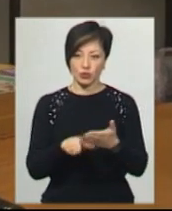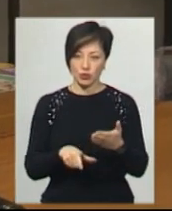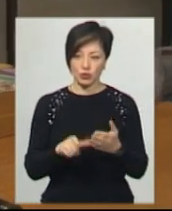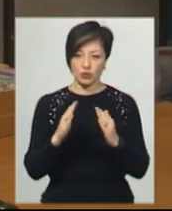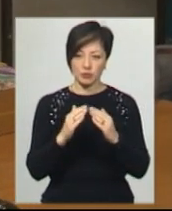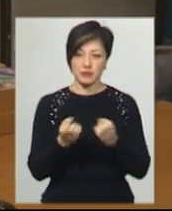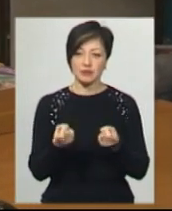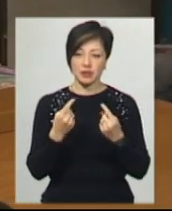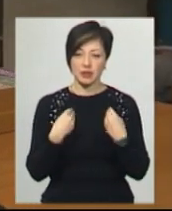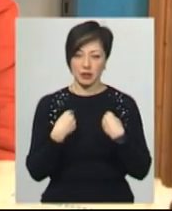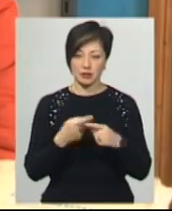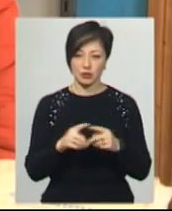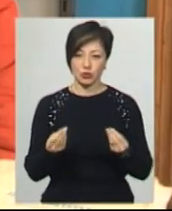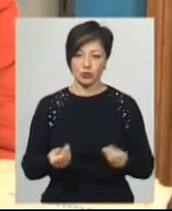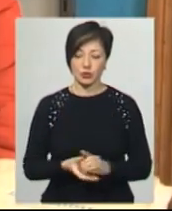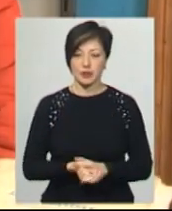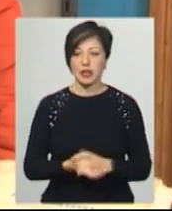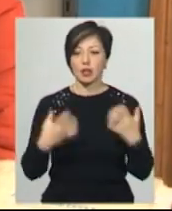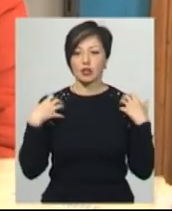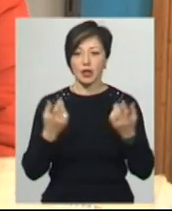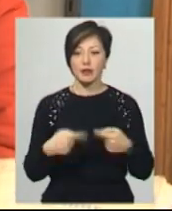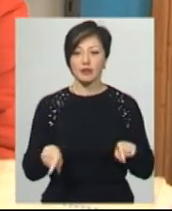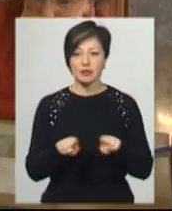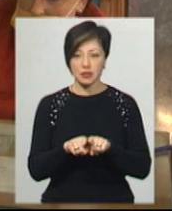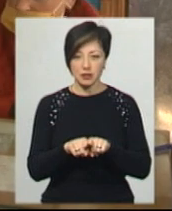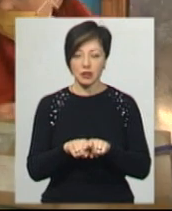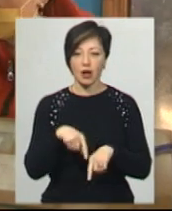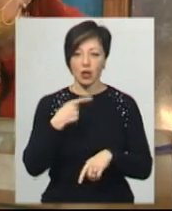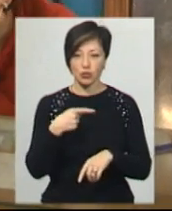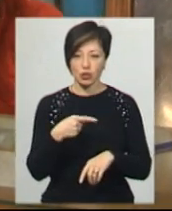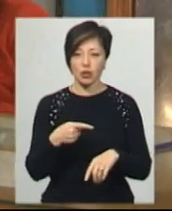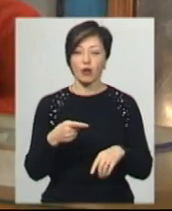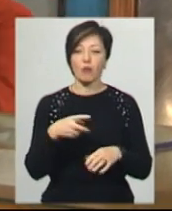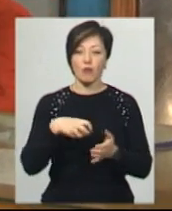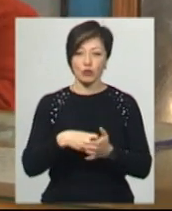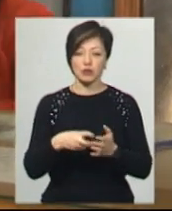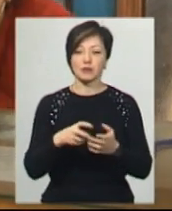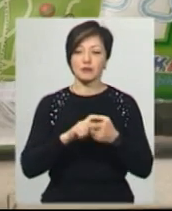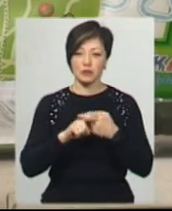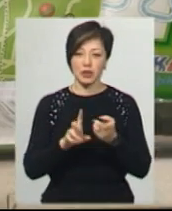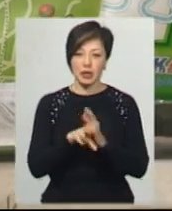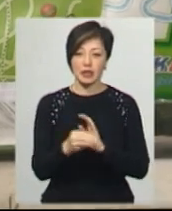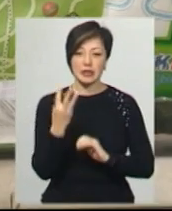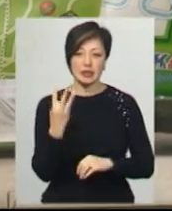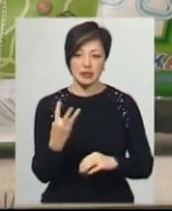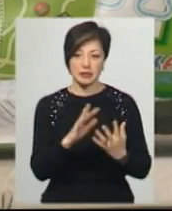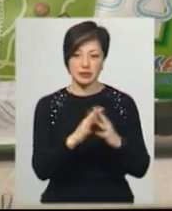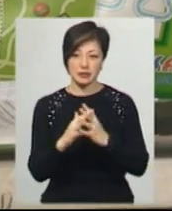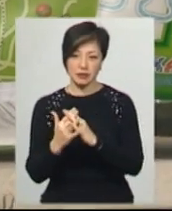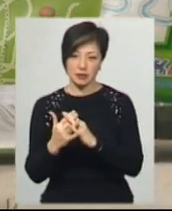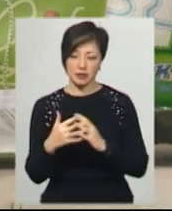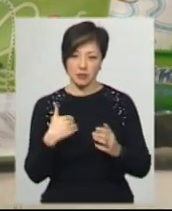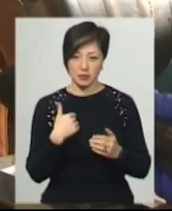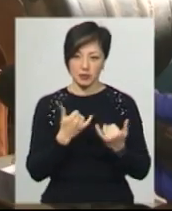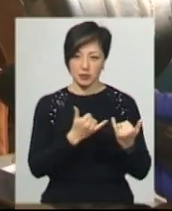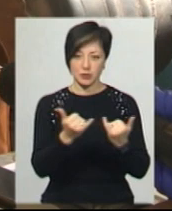дім, звідки мені дали ці гроші. Начальник відділення Людмила Касір каже, до відділення поштового зв'язку належать три села. Відділення поштового зв